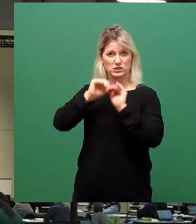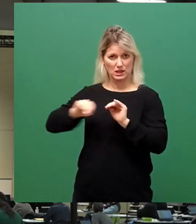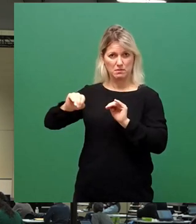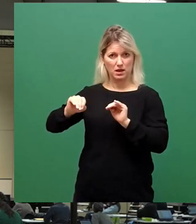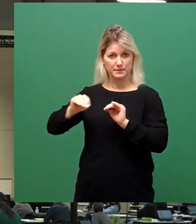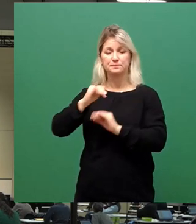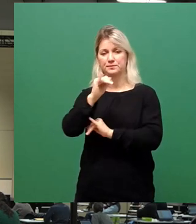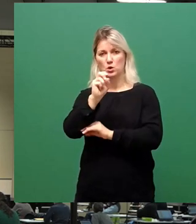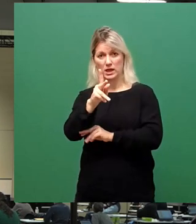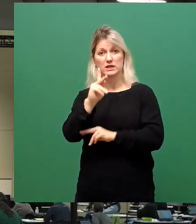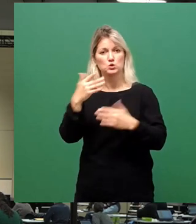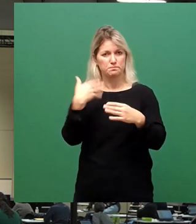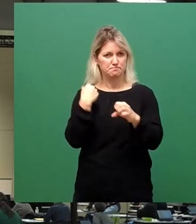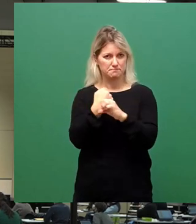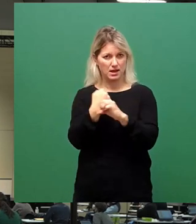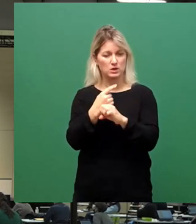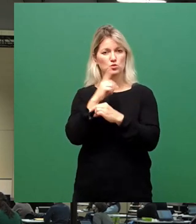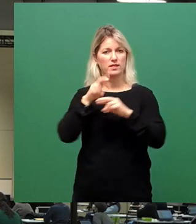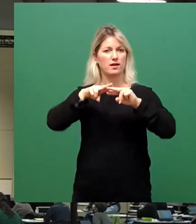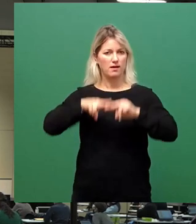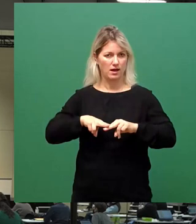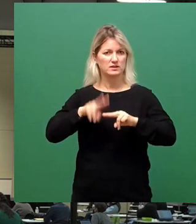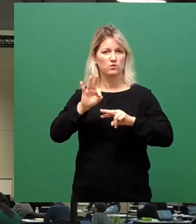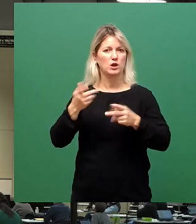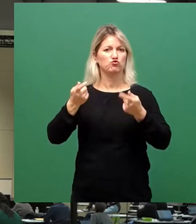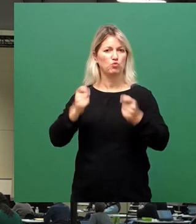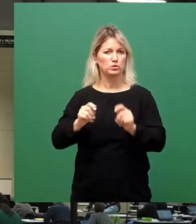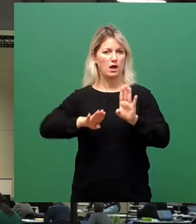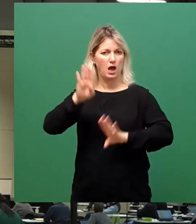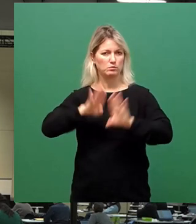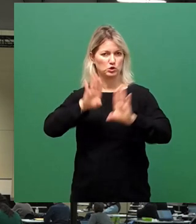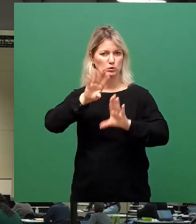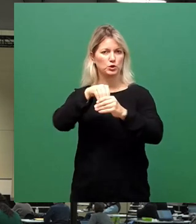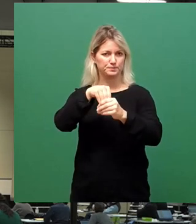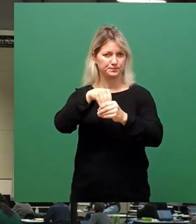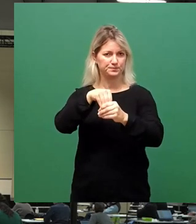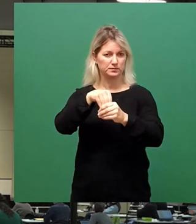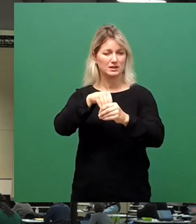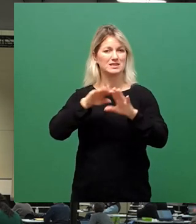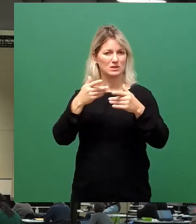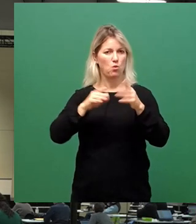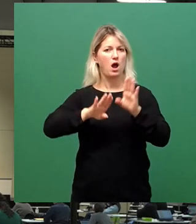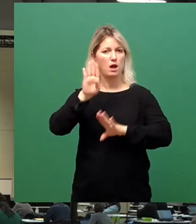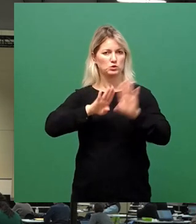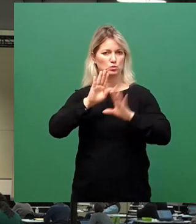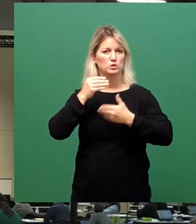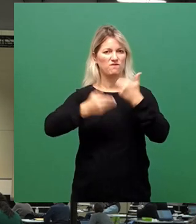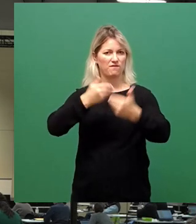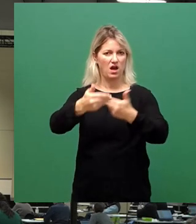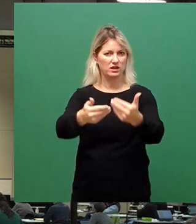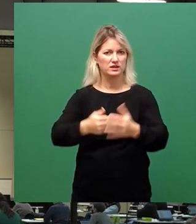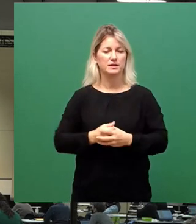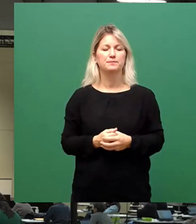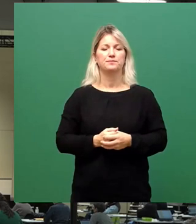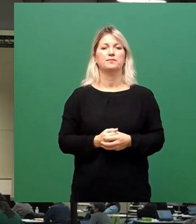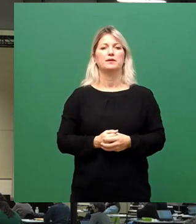würden wir über den Rest in die Schlussabströmung eintreten. So würde das Abstimmungsverfahren gehen. Und ich darf